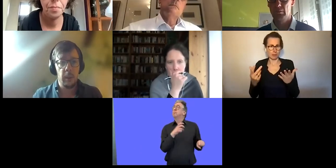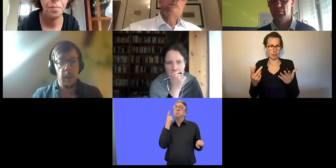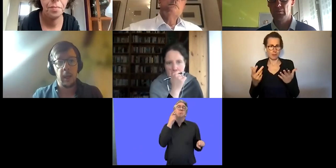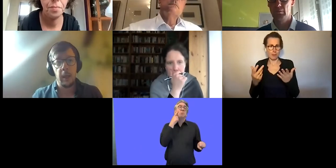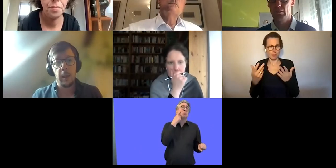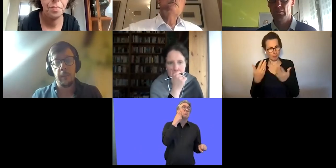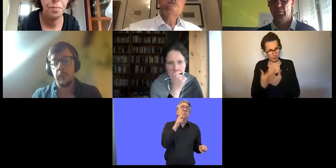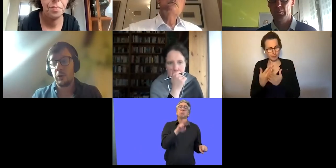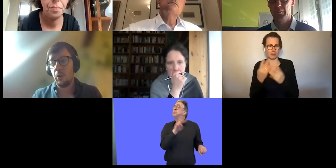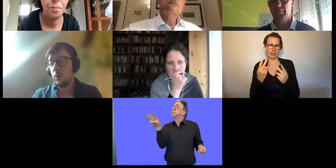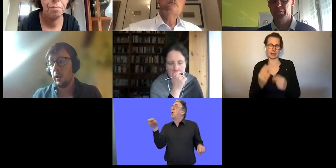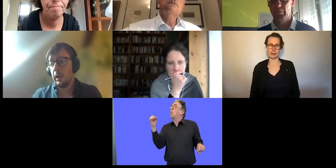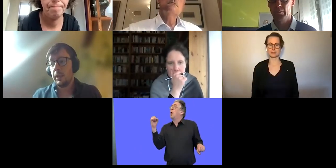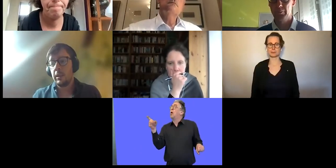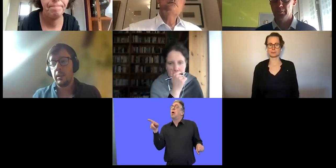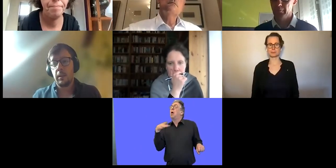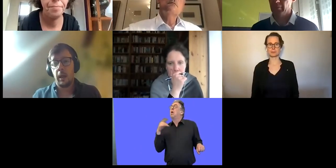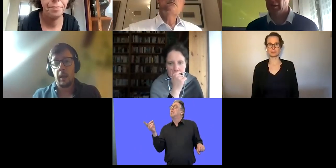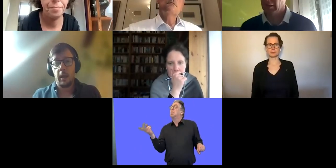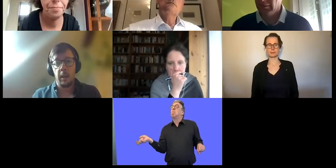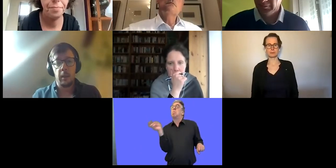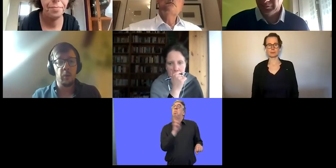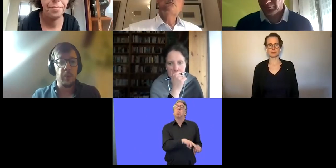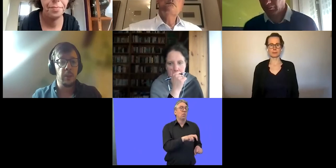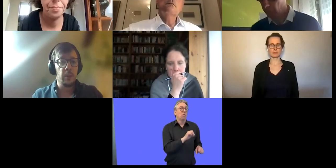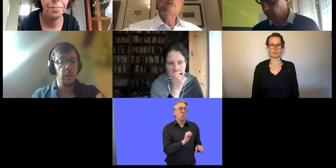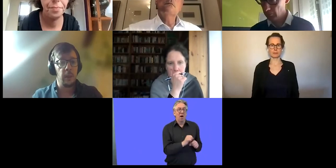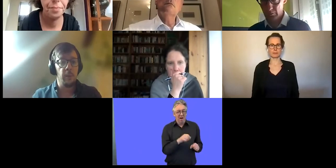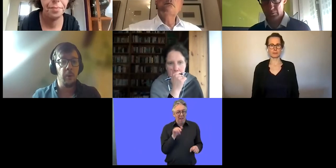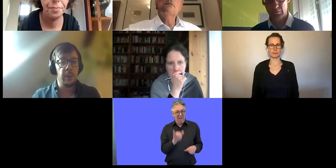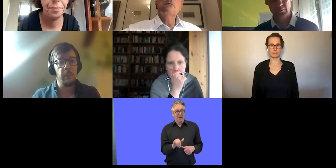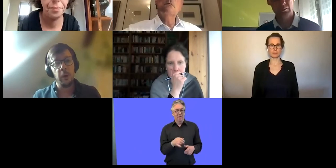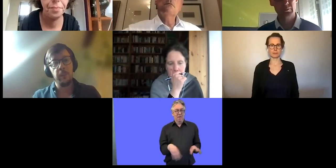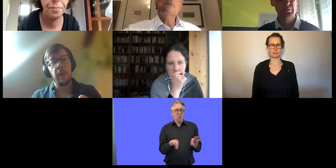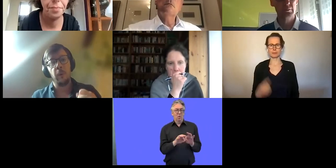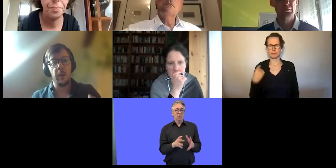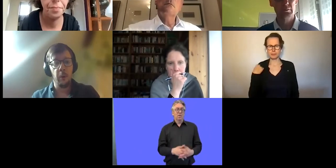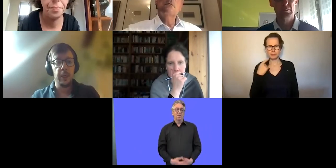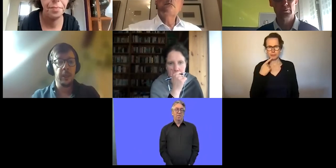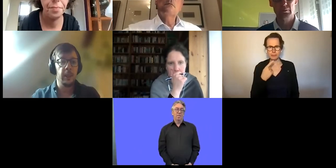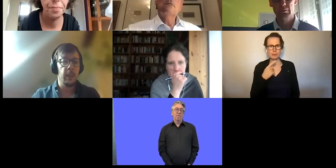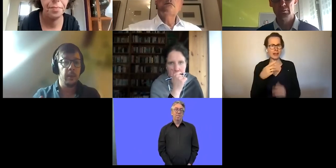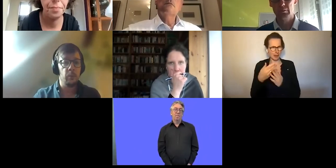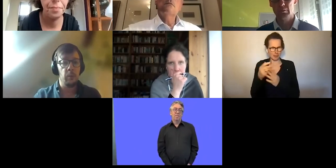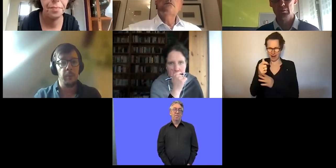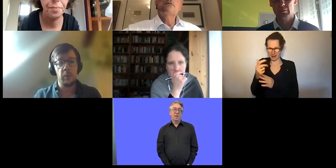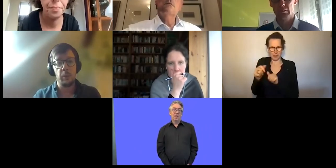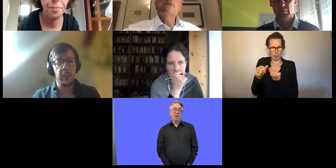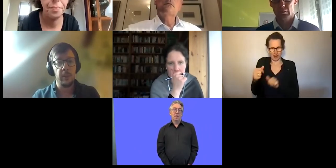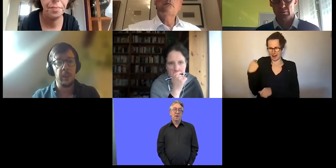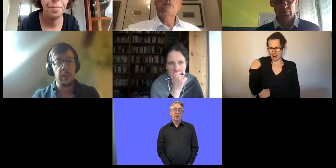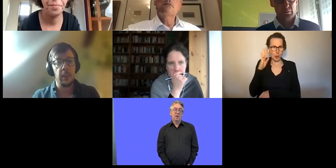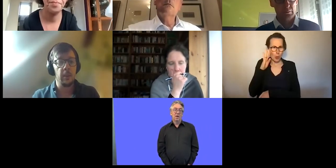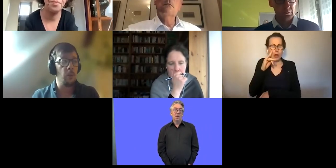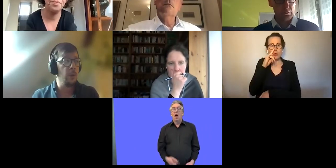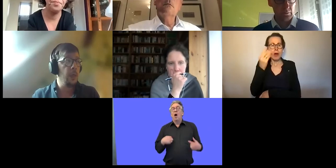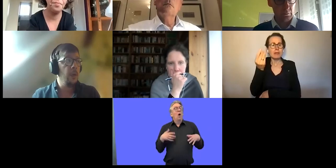dann aber auch wieder zurückkehren, wenn man das möchte. Das halten wir für wichtig. Es wurde ja erwähnt, dass manche Modelle nur